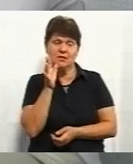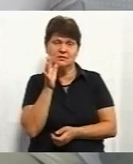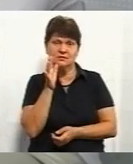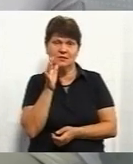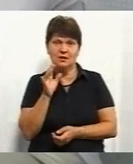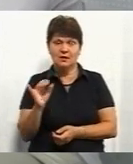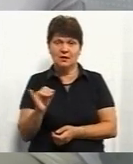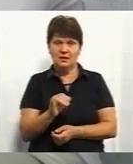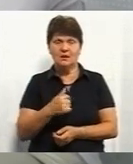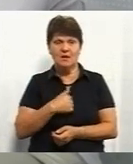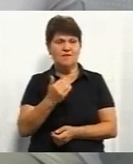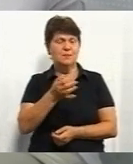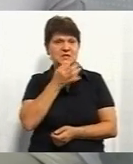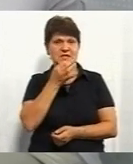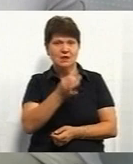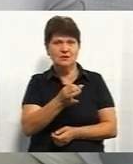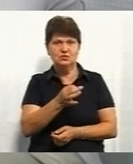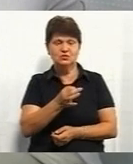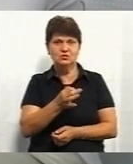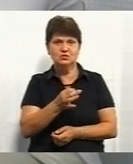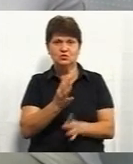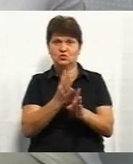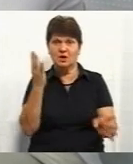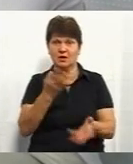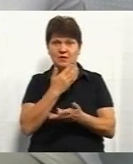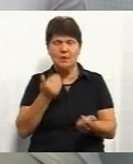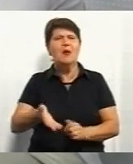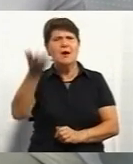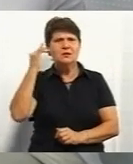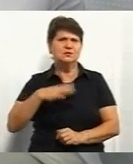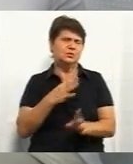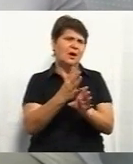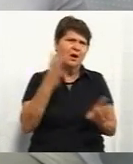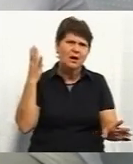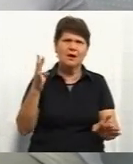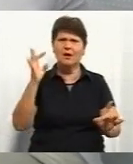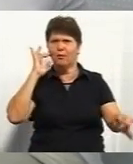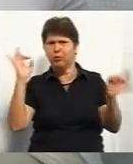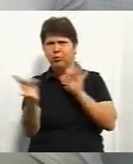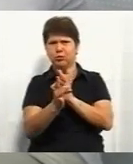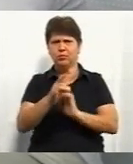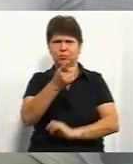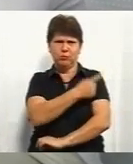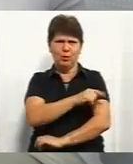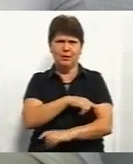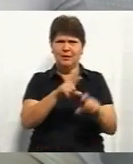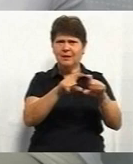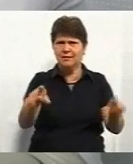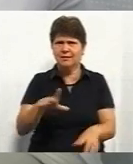І я вам скажу, черг немає. Раніше були черги, гам стояв в поліклініки,